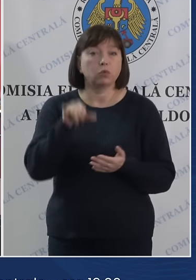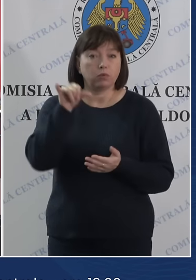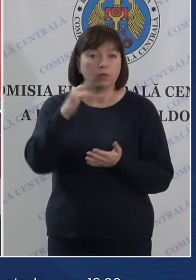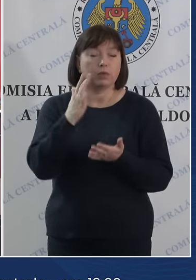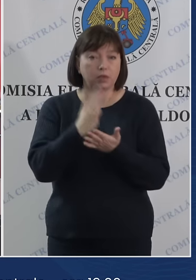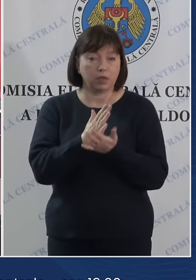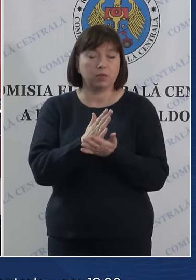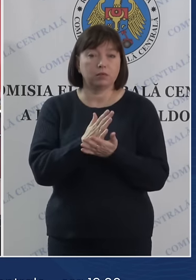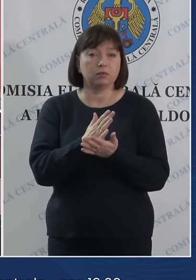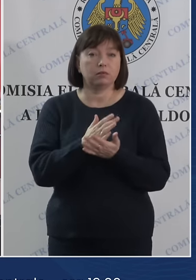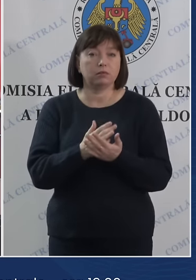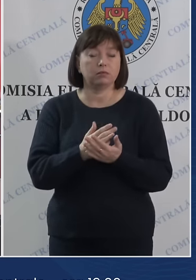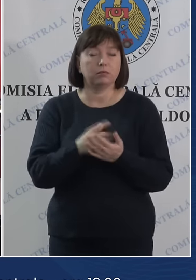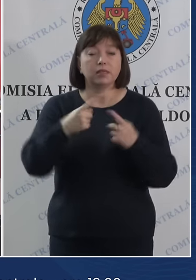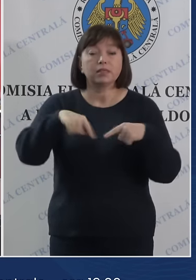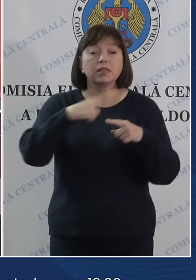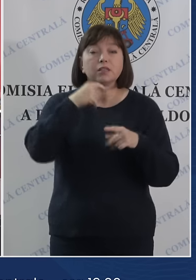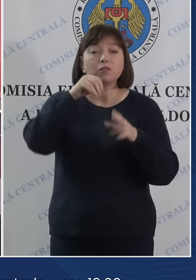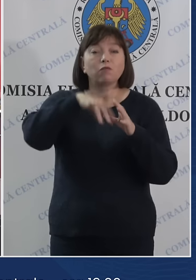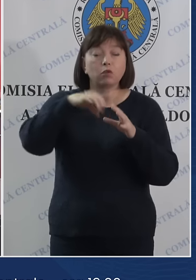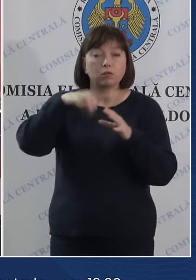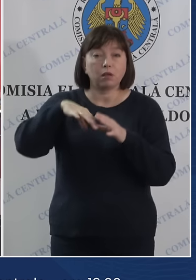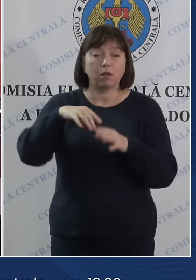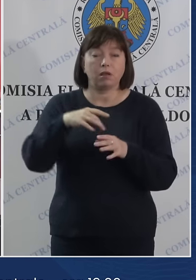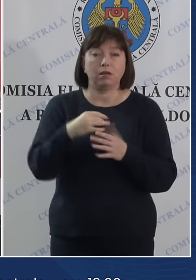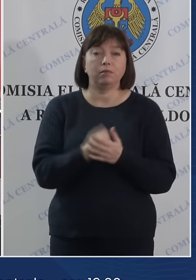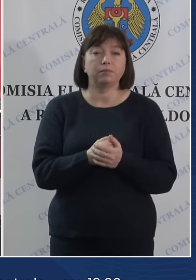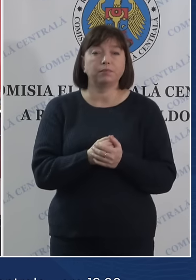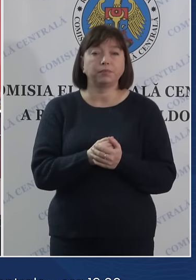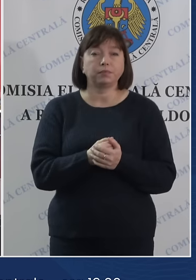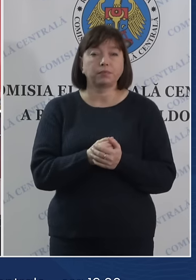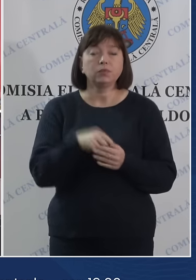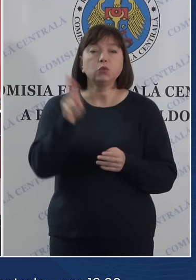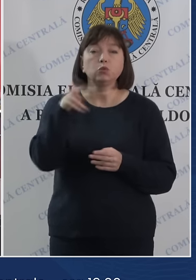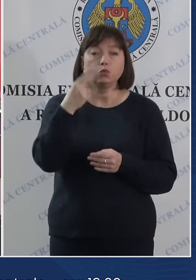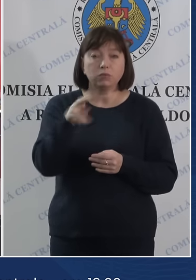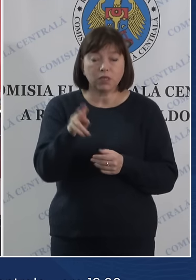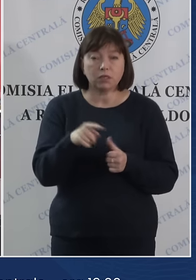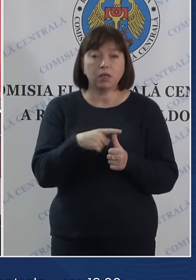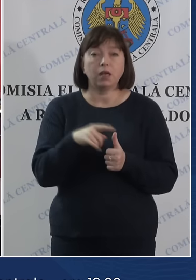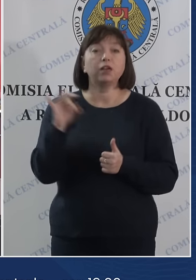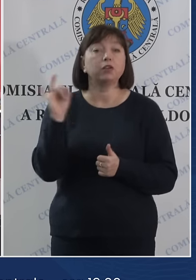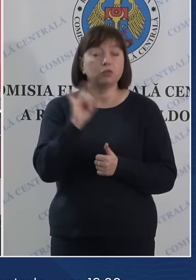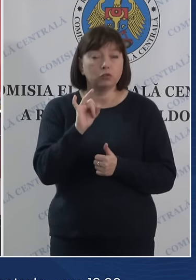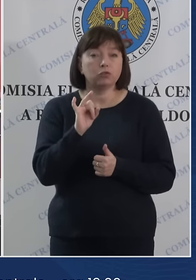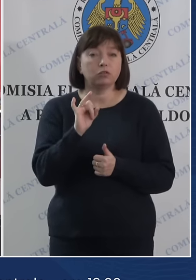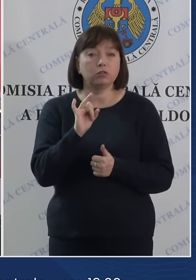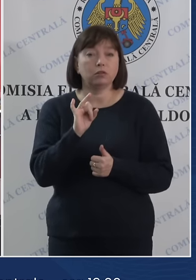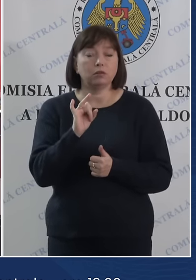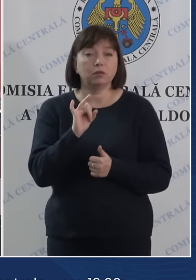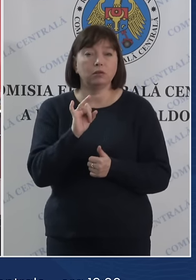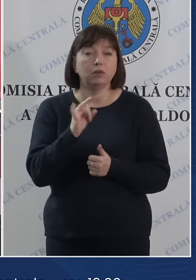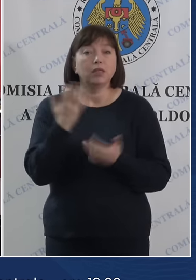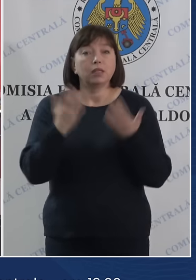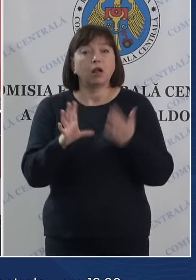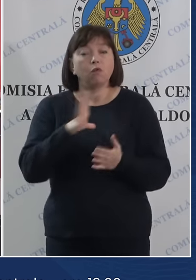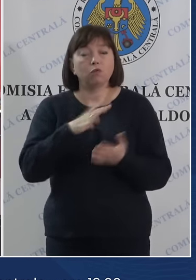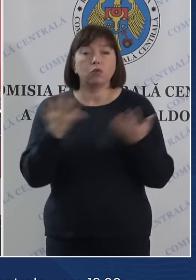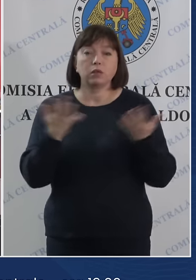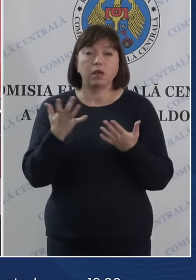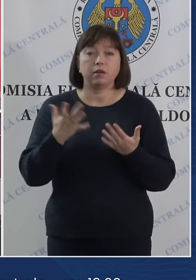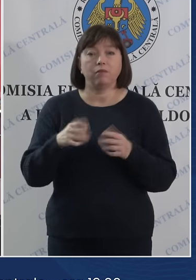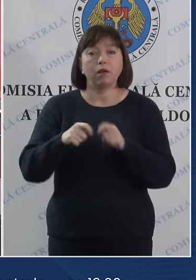veți referi la secțiile de votare atât din circumscripția Dubăsari, dar și dacă au fost